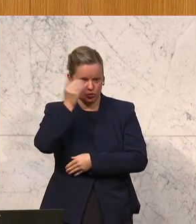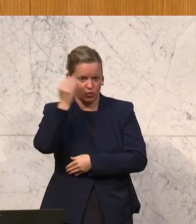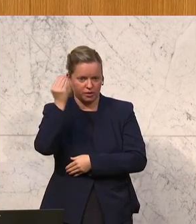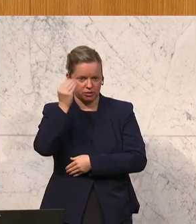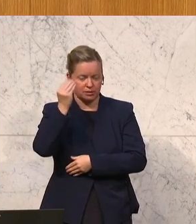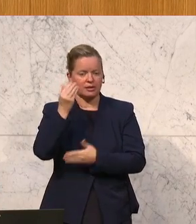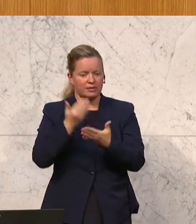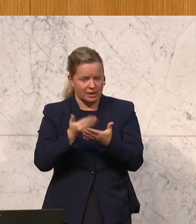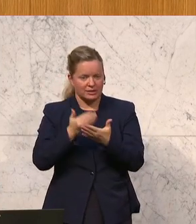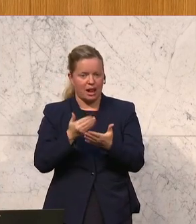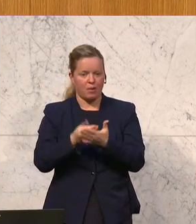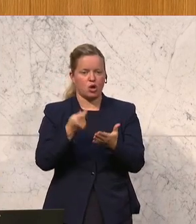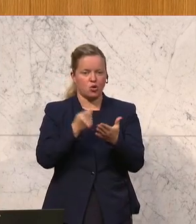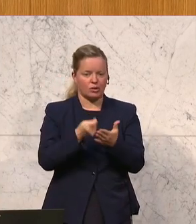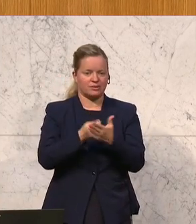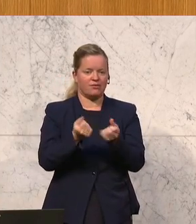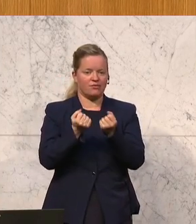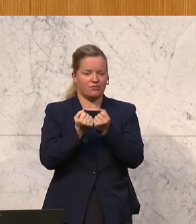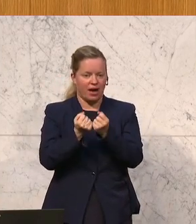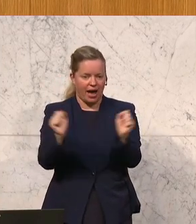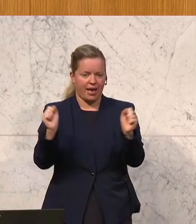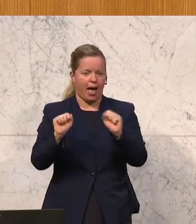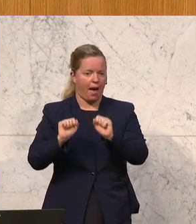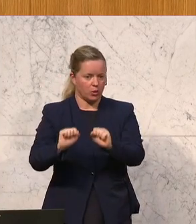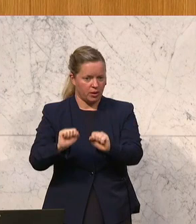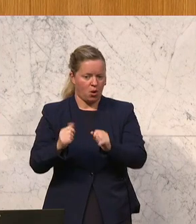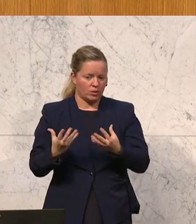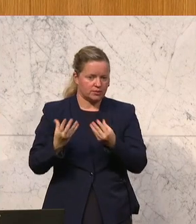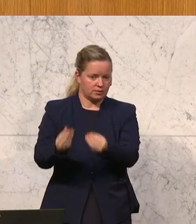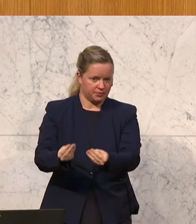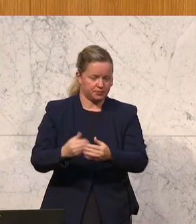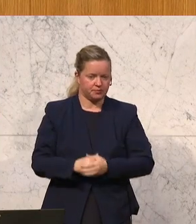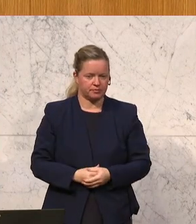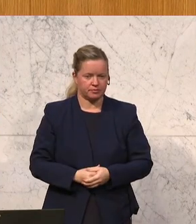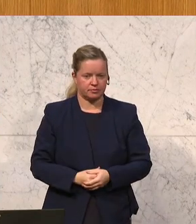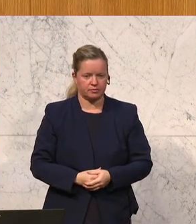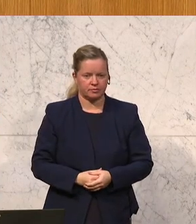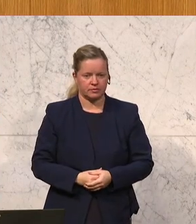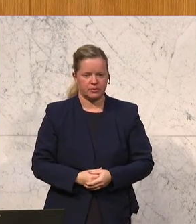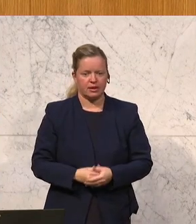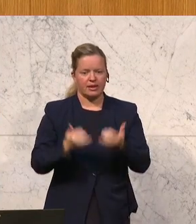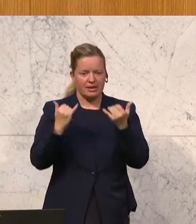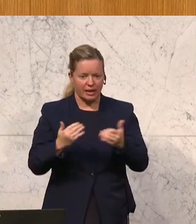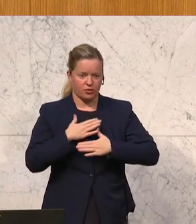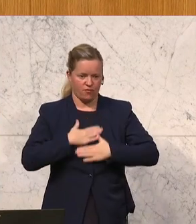stellen von kostenfreien Abos. Ich bin sehr froh, dass wir jetzt noch auch mit einem